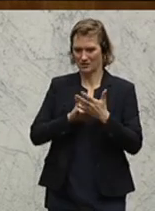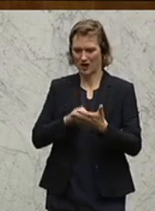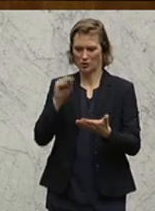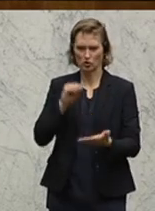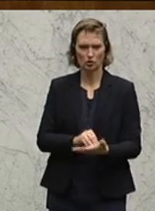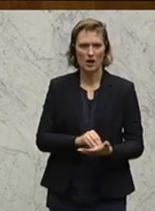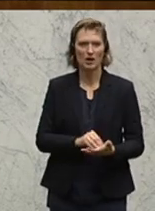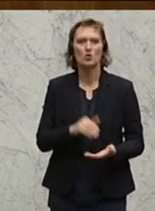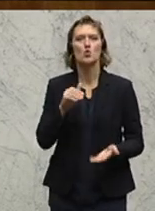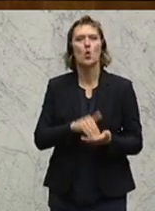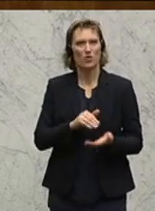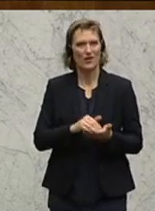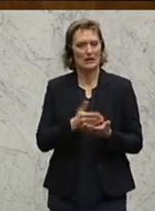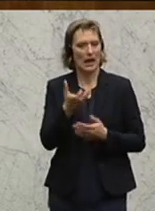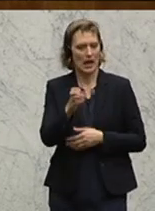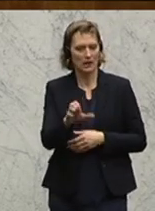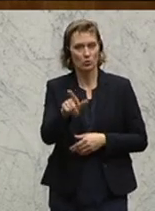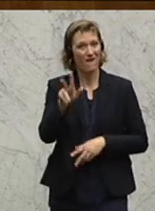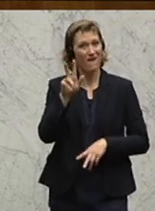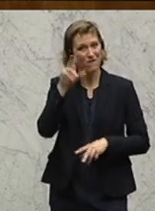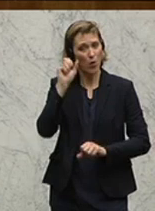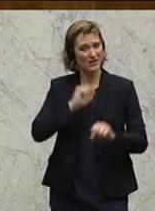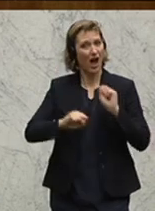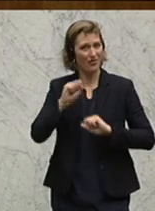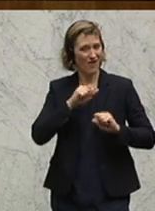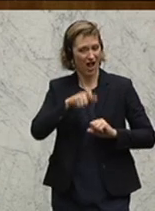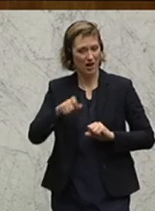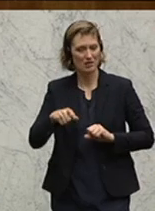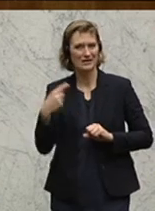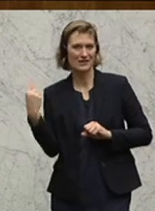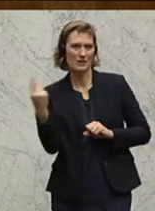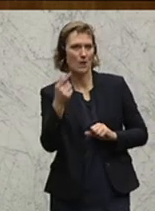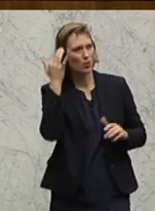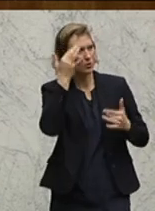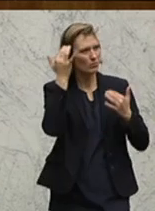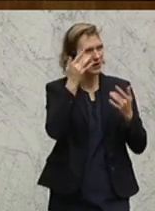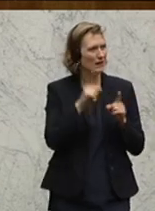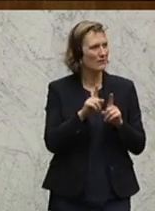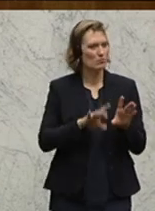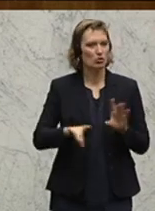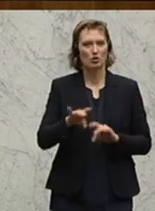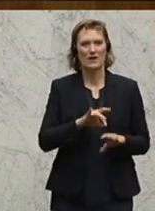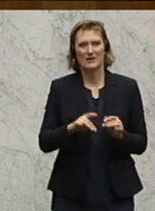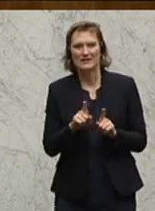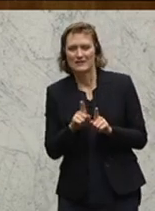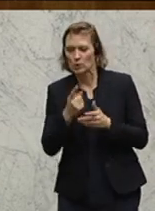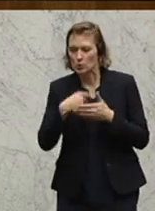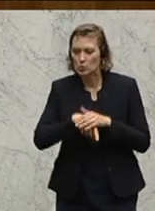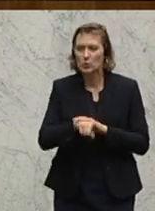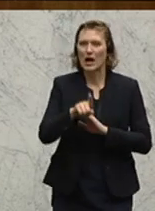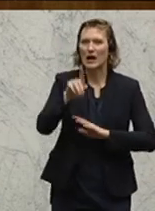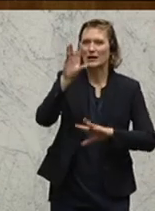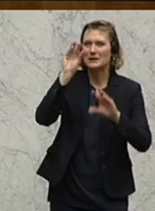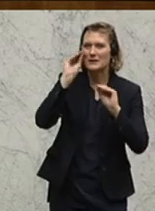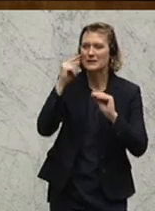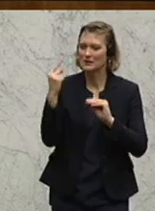Volksanwälte sind eine notwendige Einrichtung. Die Volksanwälte haben sich aber in dieser Frage auch mit einer fragwürdigen Zugangsweise